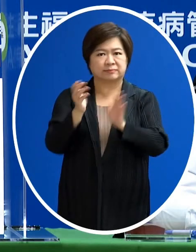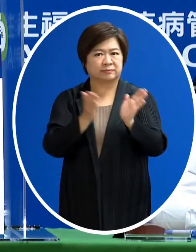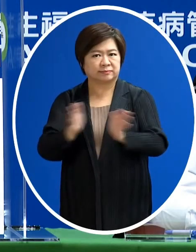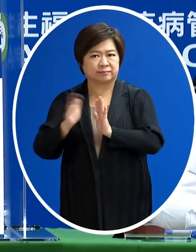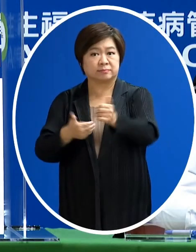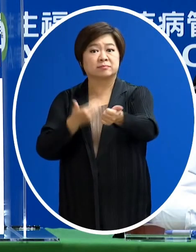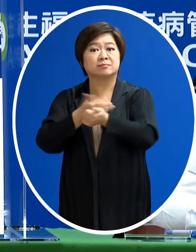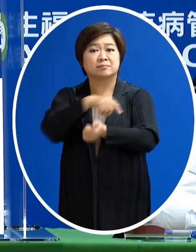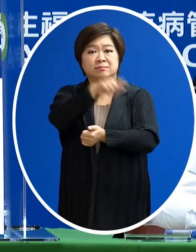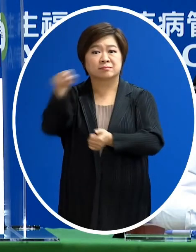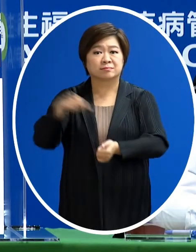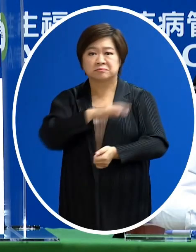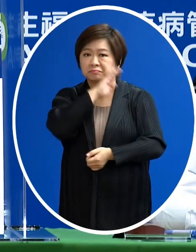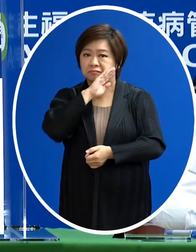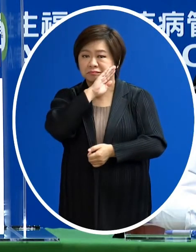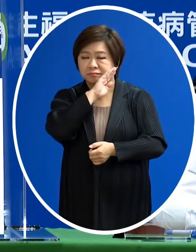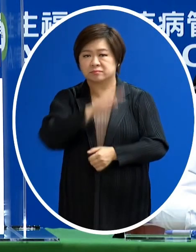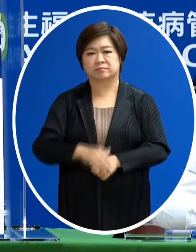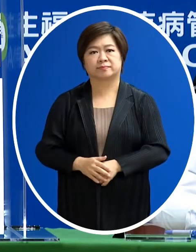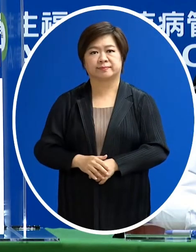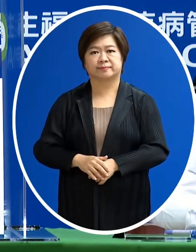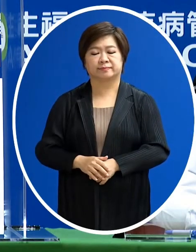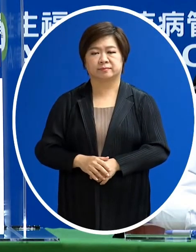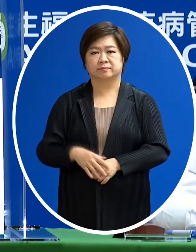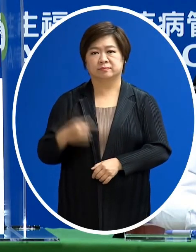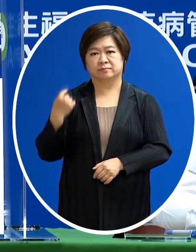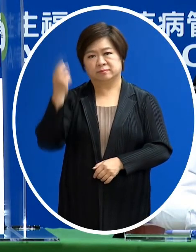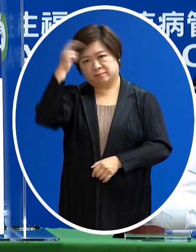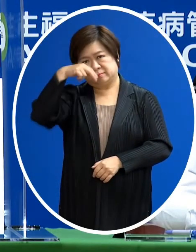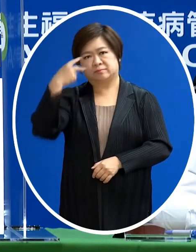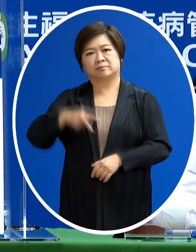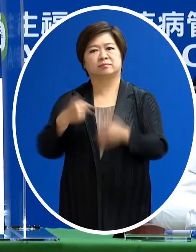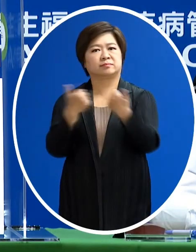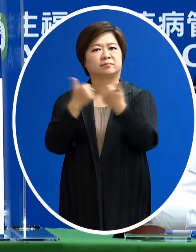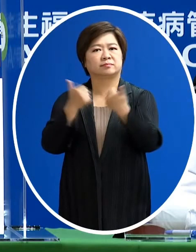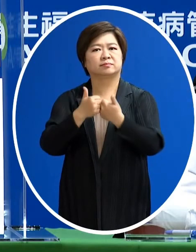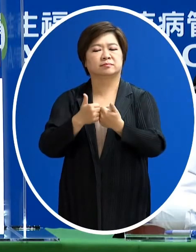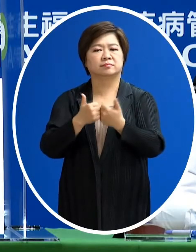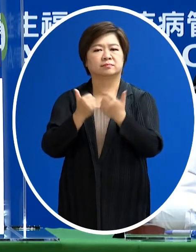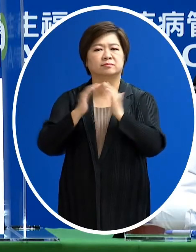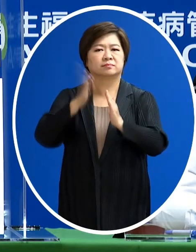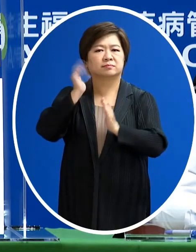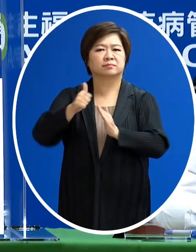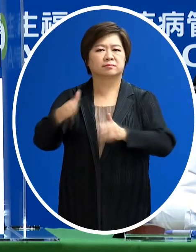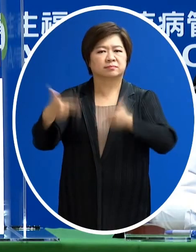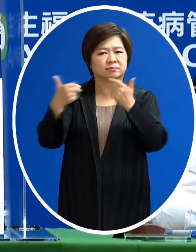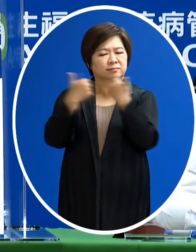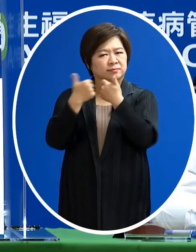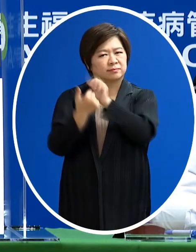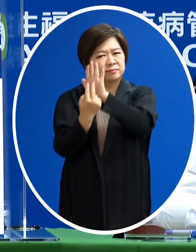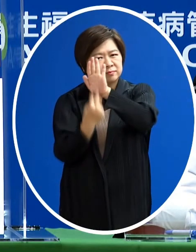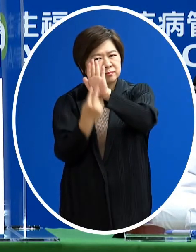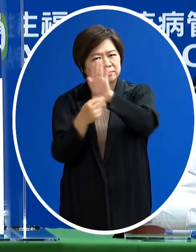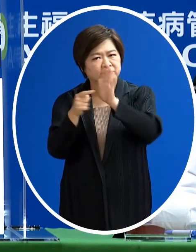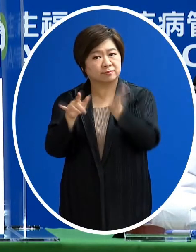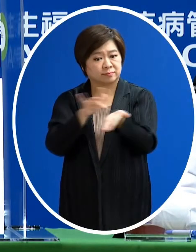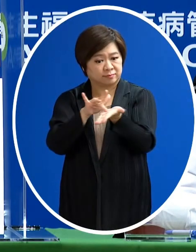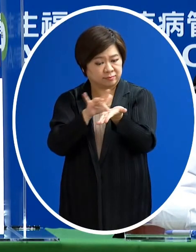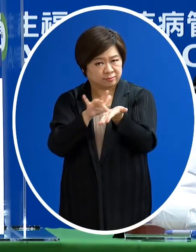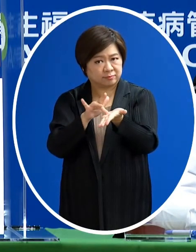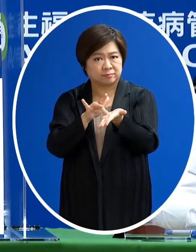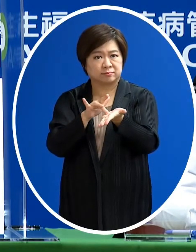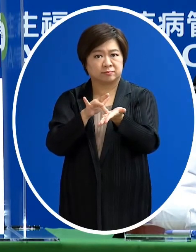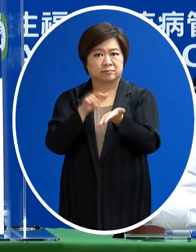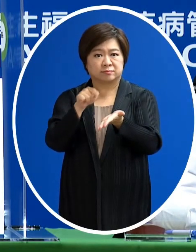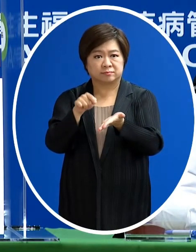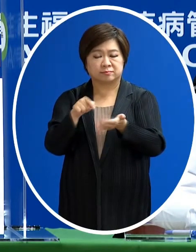大家做參考那今天下午時次長也開了一個會 一個視訊的會議來說明這藥物在使用上的